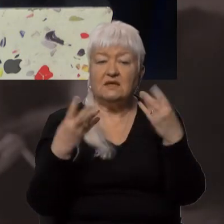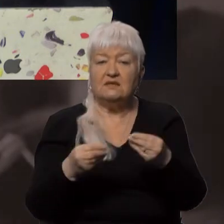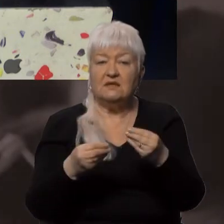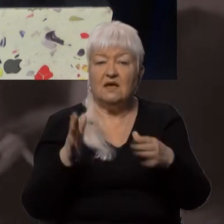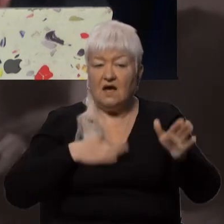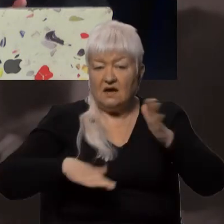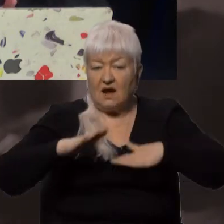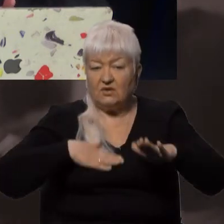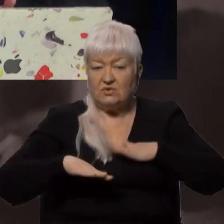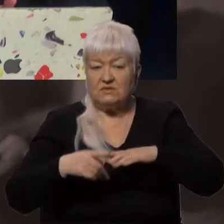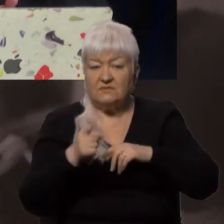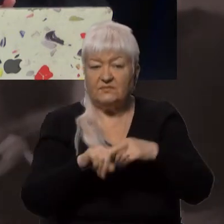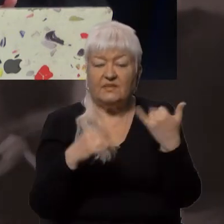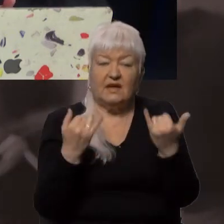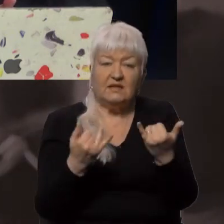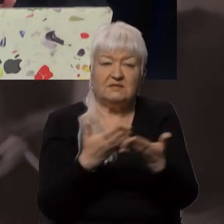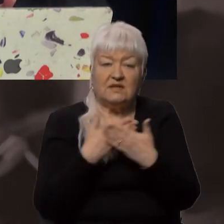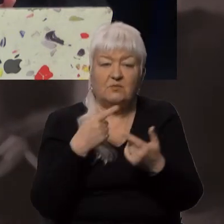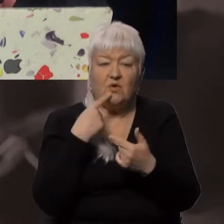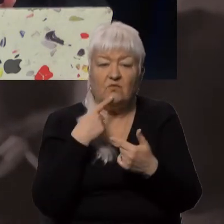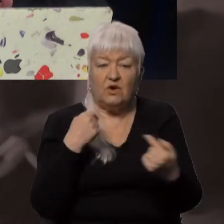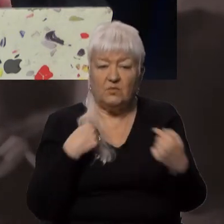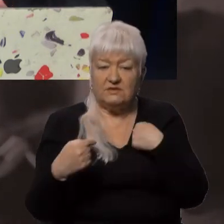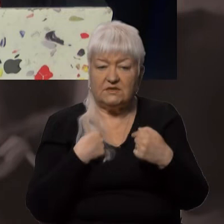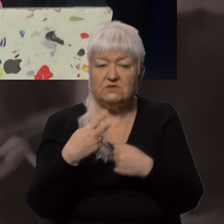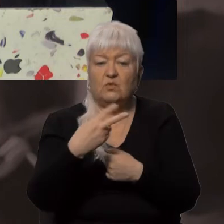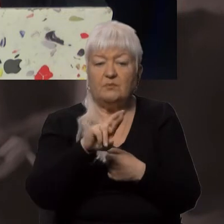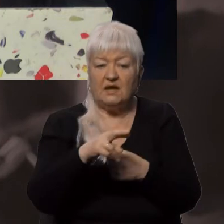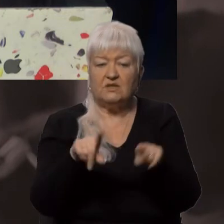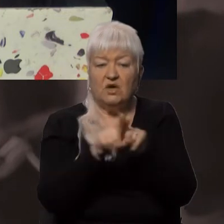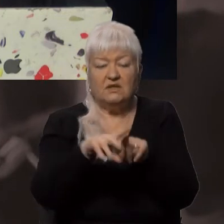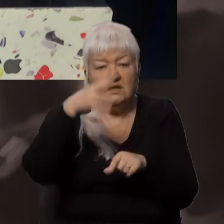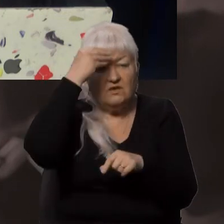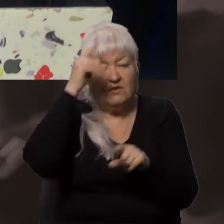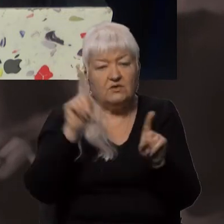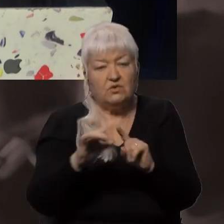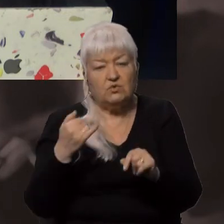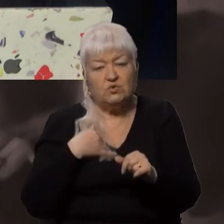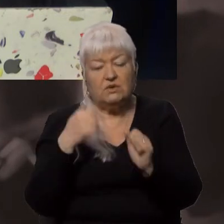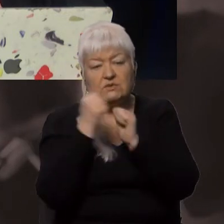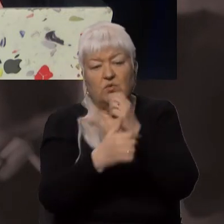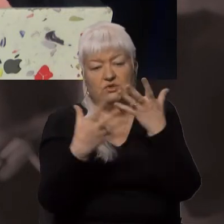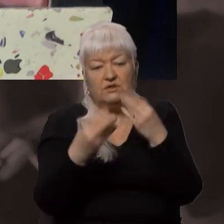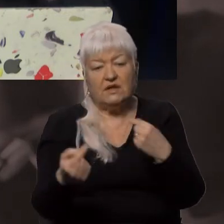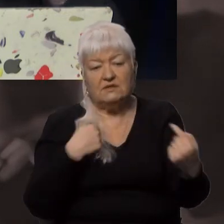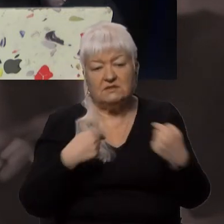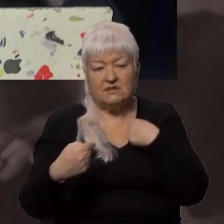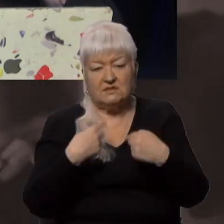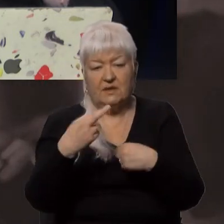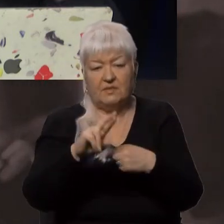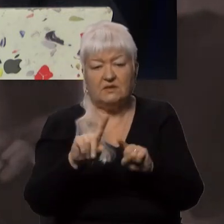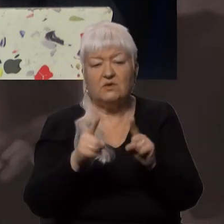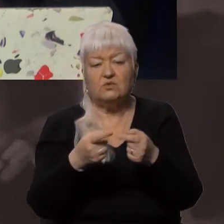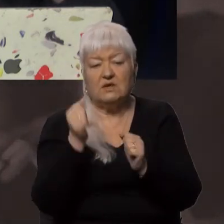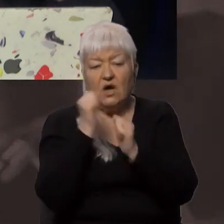зараз ми з вами говоримо з трасно-п'ятницю, і таке враження, що в нас кожен день з трасно-п'ятниця, оскільки кожного